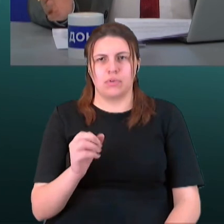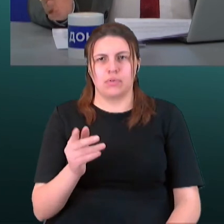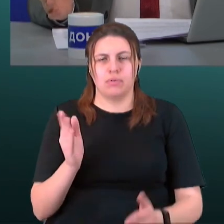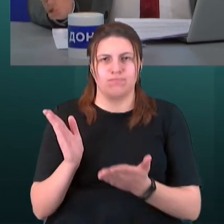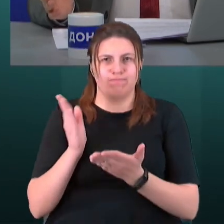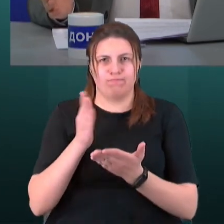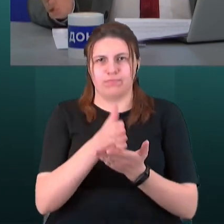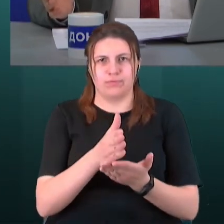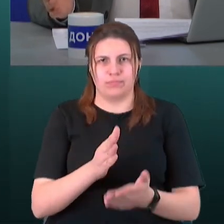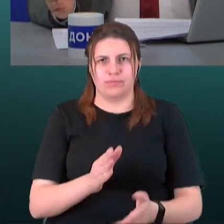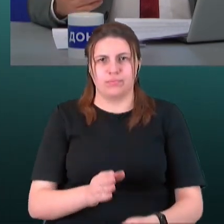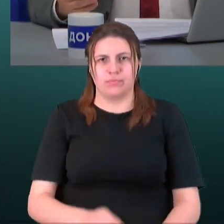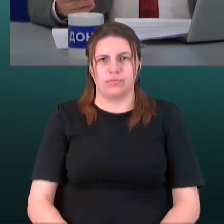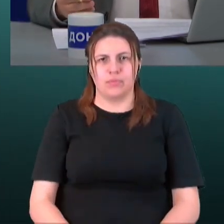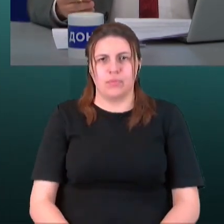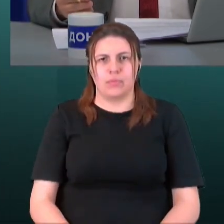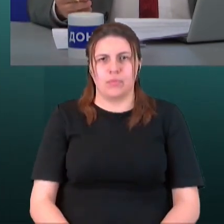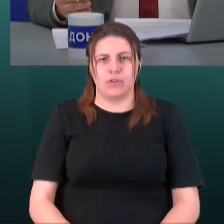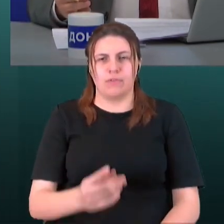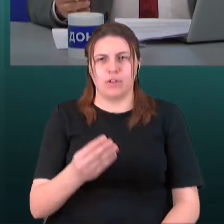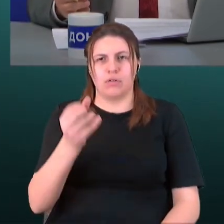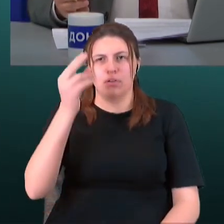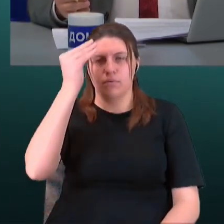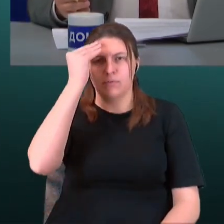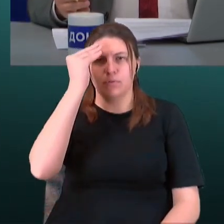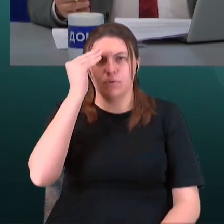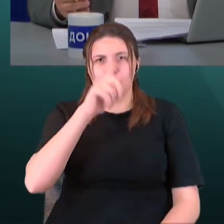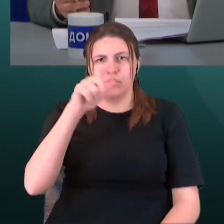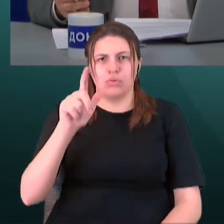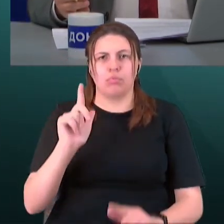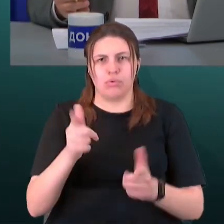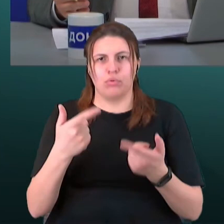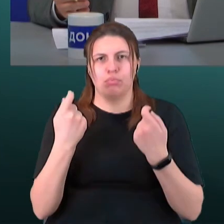Ви як вважаєте, пане Ростиславе, люди погодяться продати свої землі?